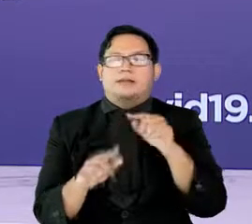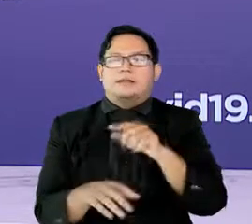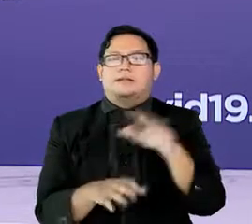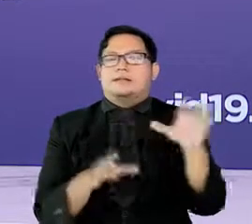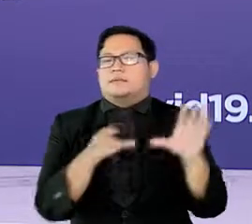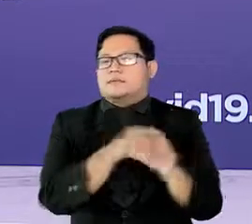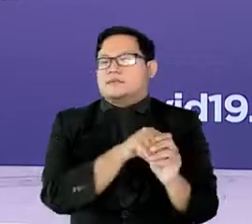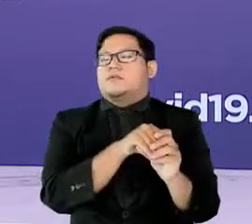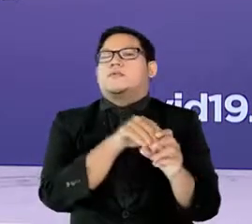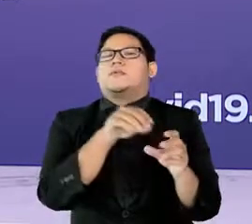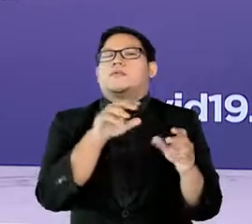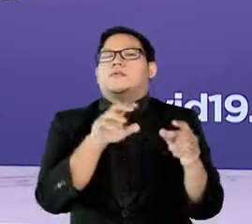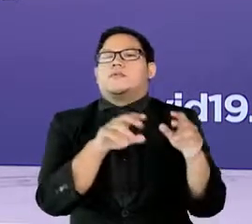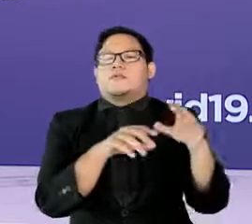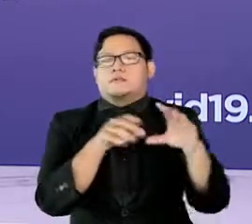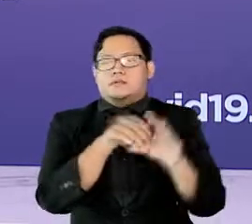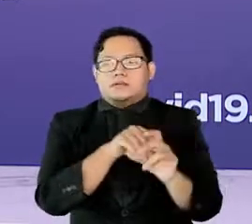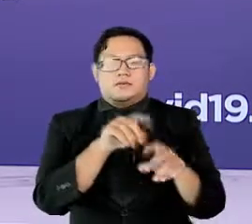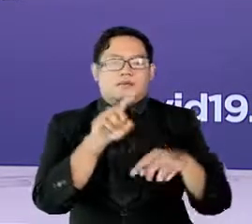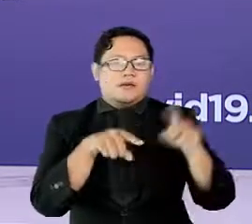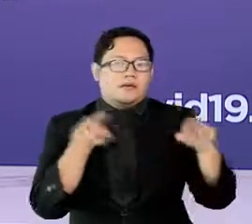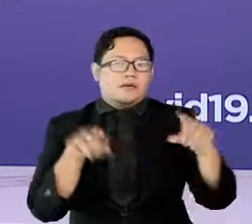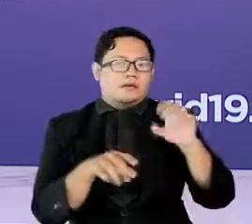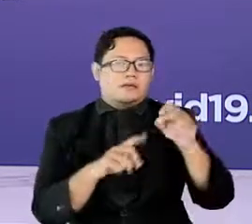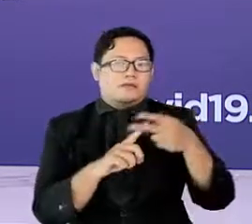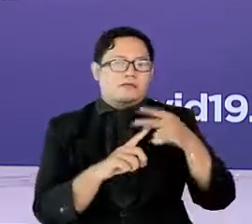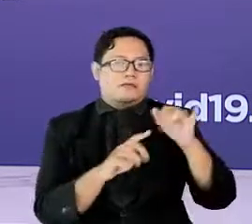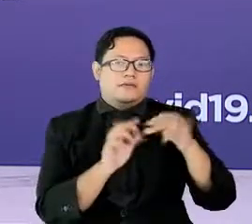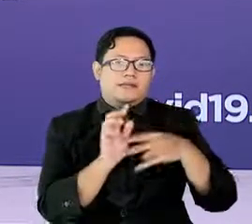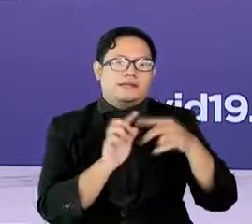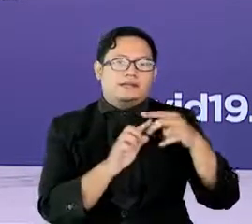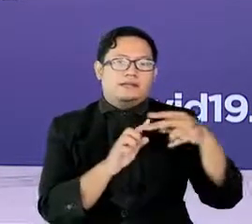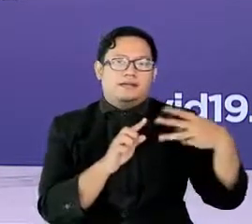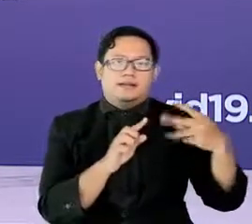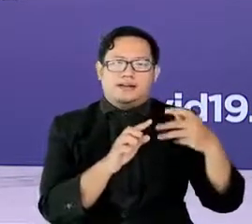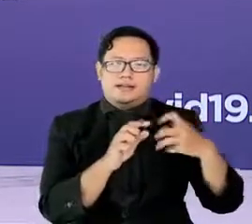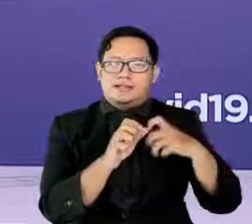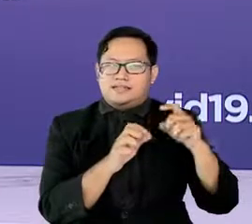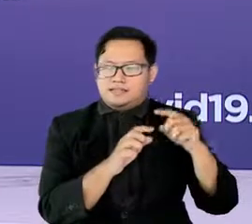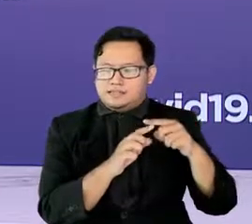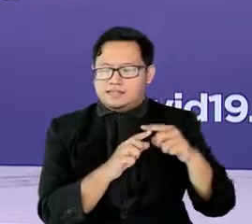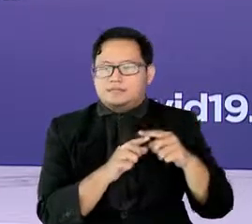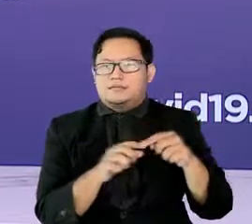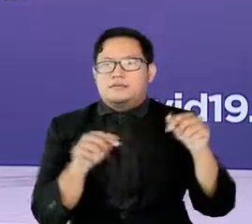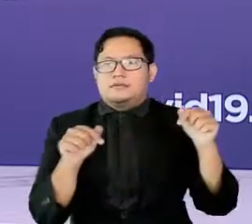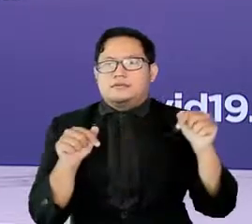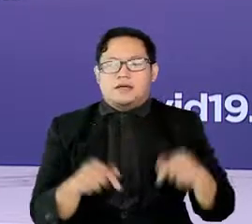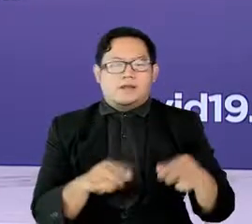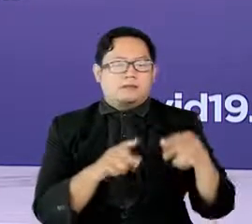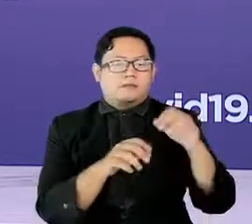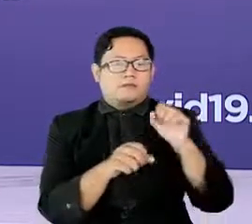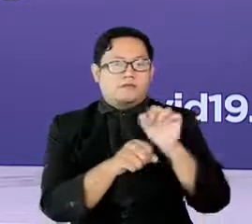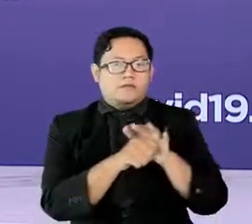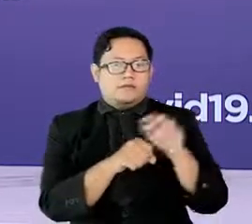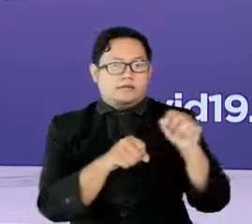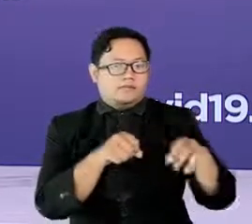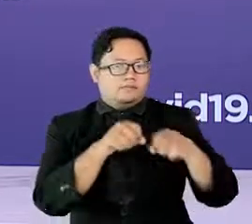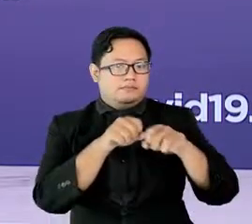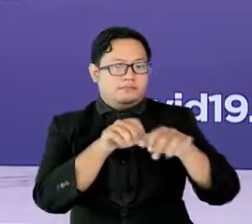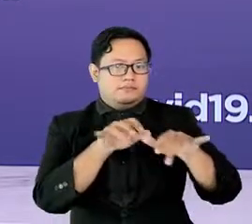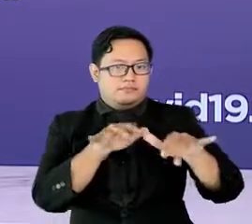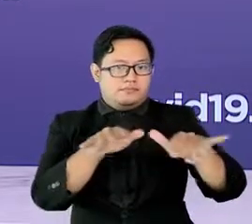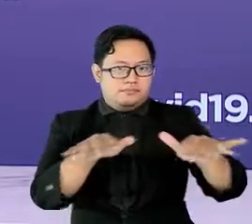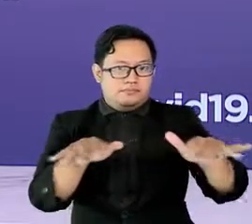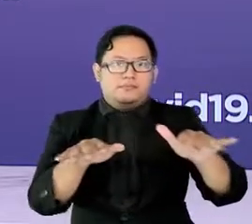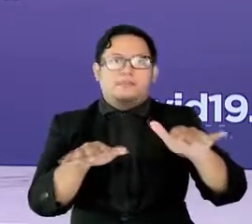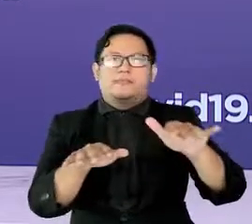yang masuk dalam kategori varian of interest. Saat ini perseberannya sudah ditemukan di beberapa negara lain di